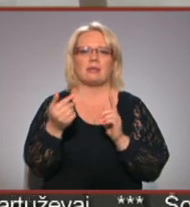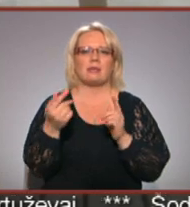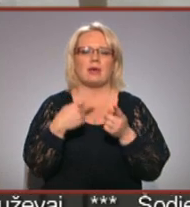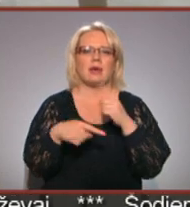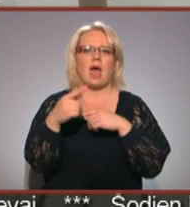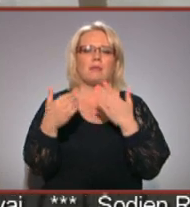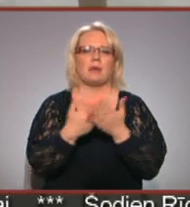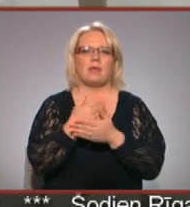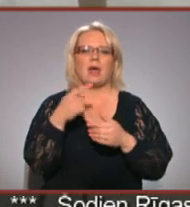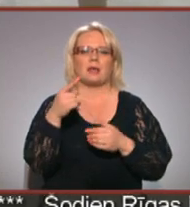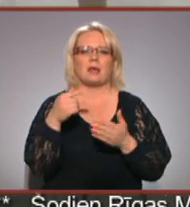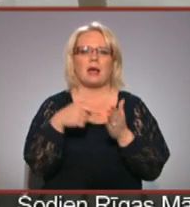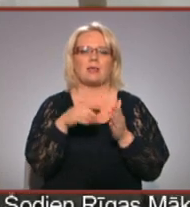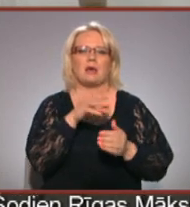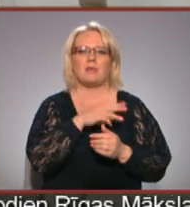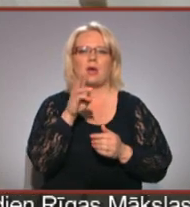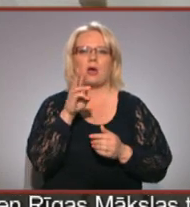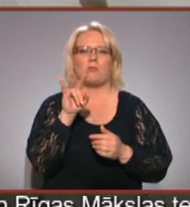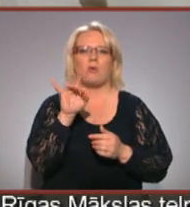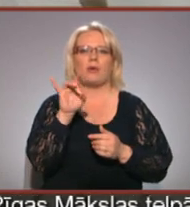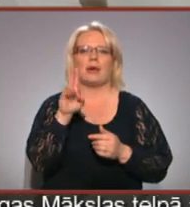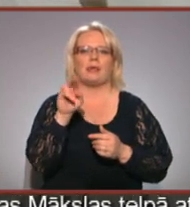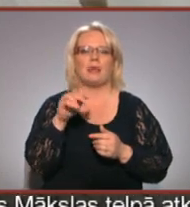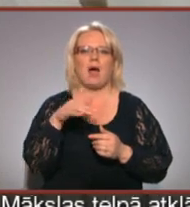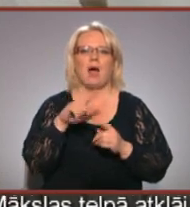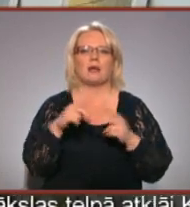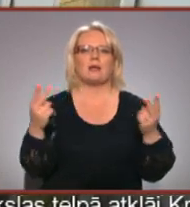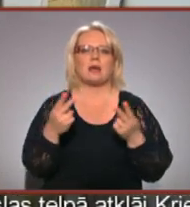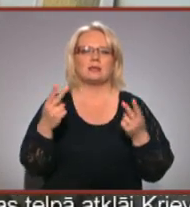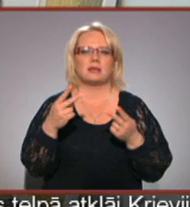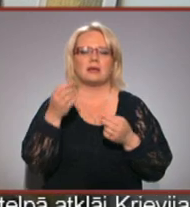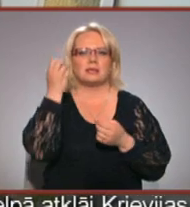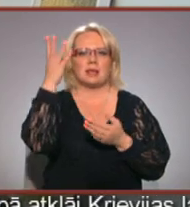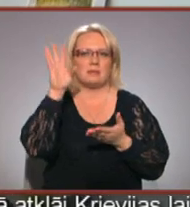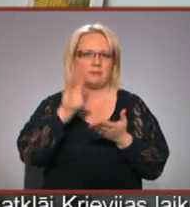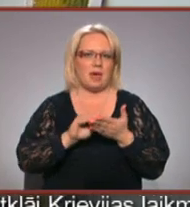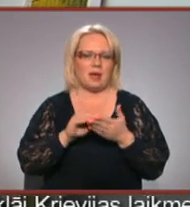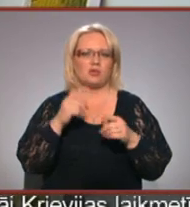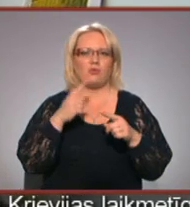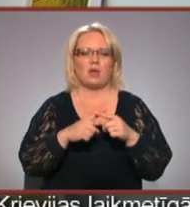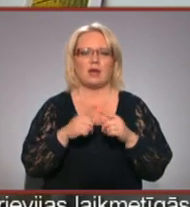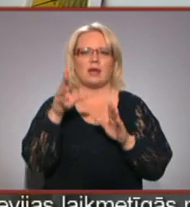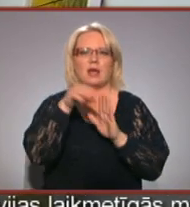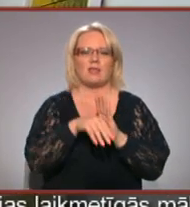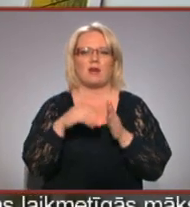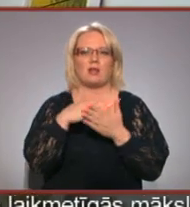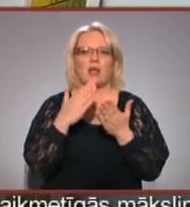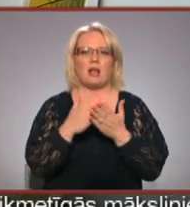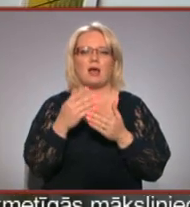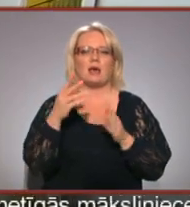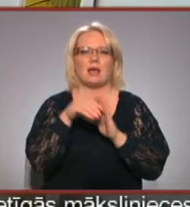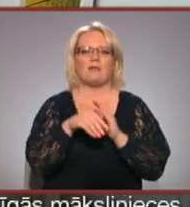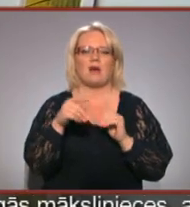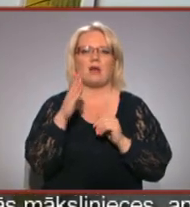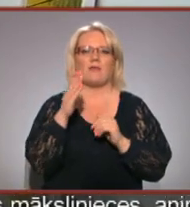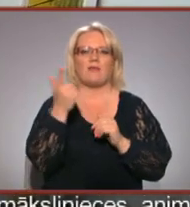situāciju, kādā arī pati muhina atradās ar savu klasiskās izlītības pieredzi. Otra izstādes daļa ietver dokumentālo filmu ar